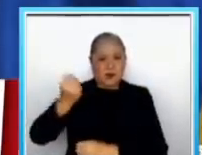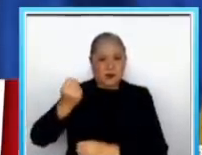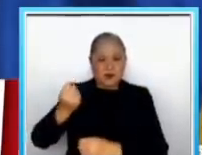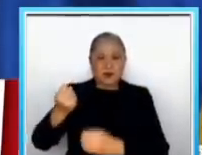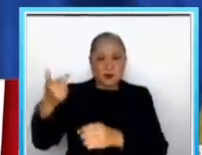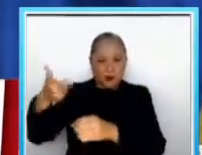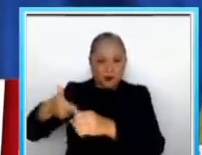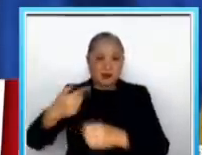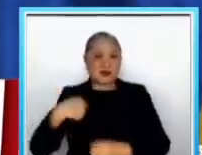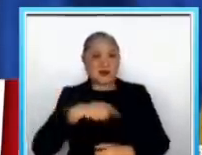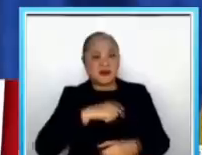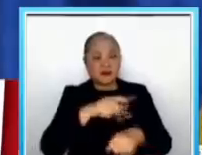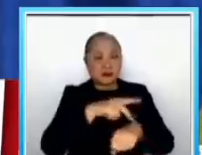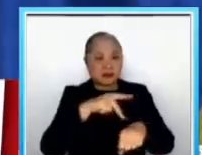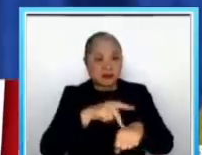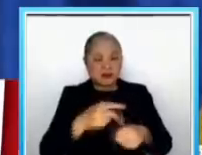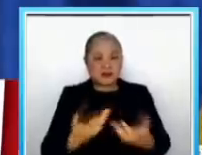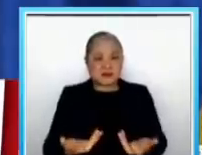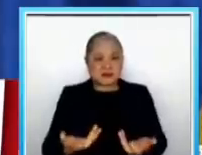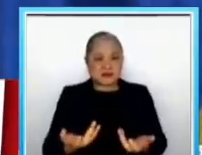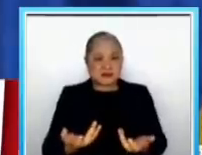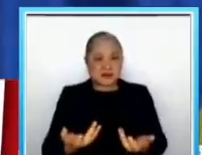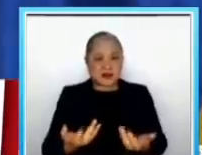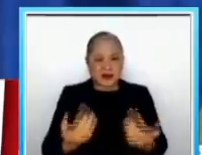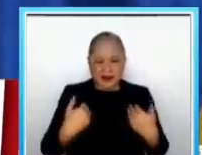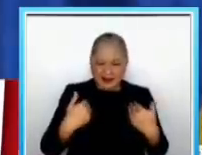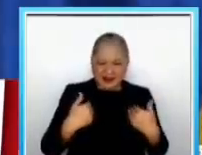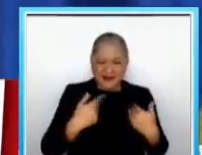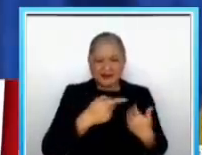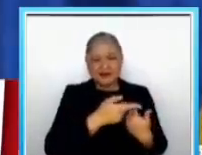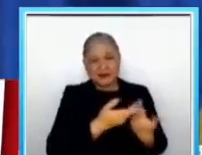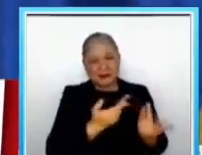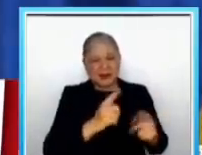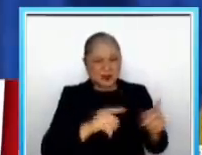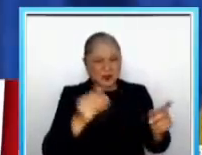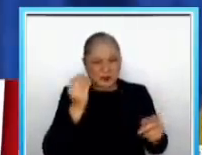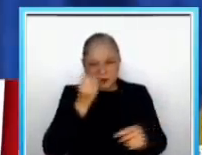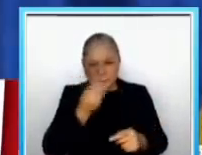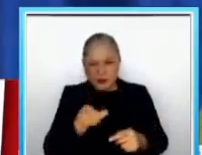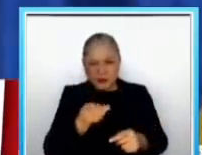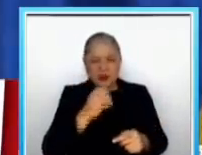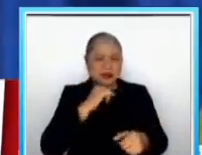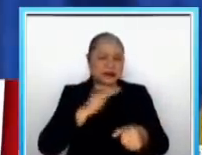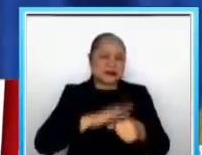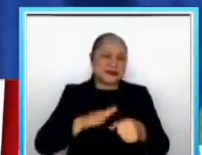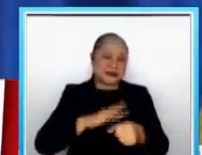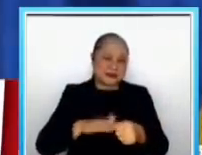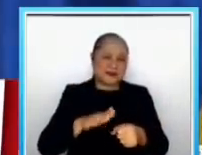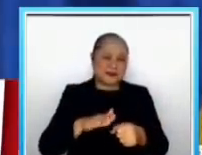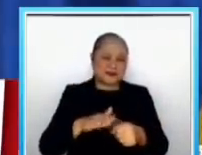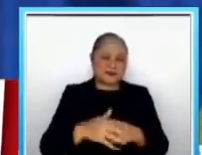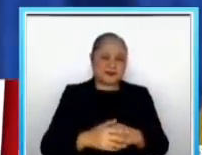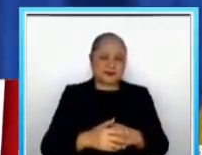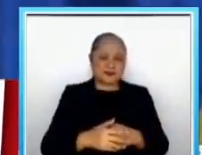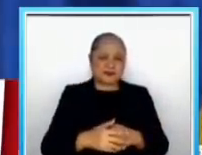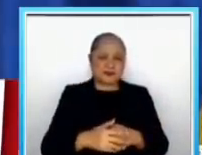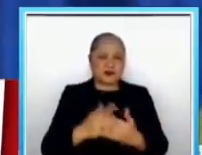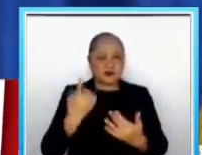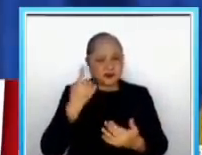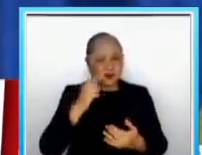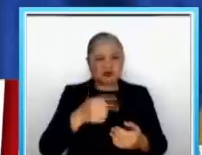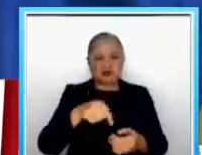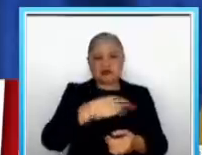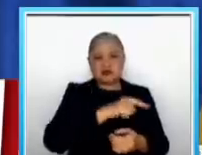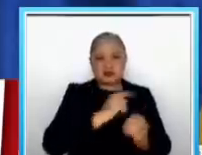Tayo Mayroon pat Kukunti lang Not enough even to To serve a